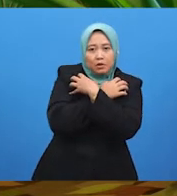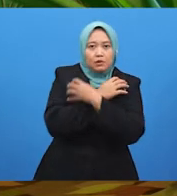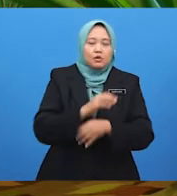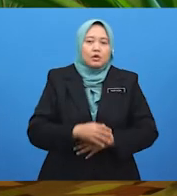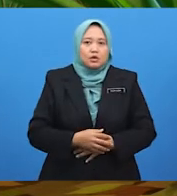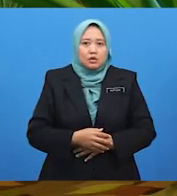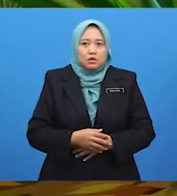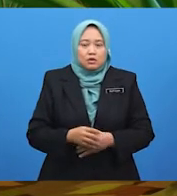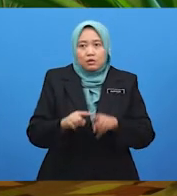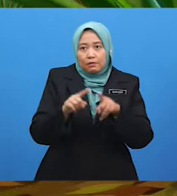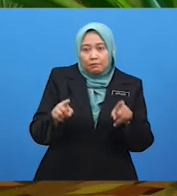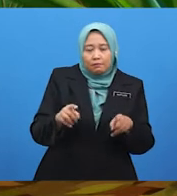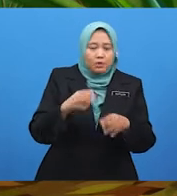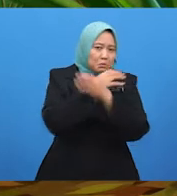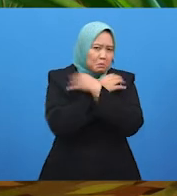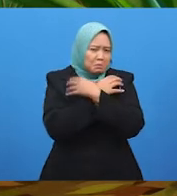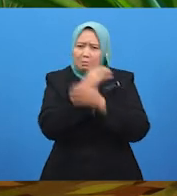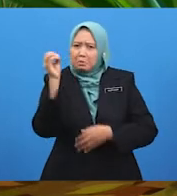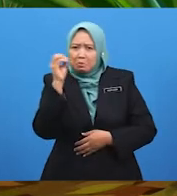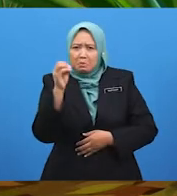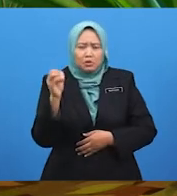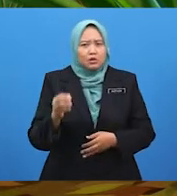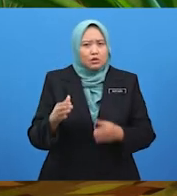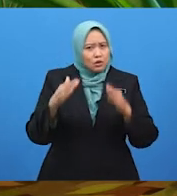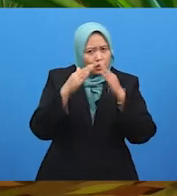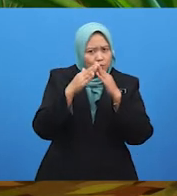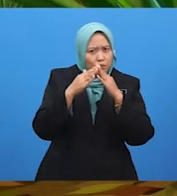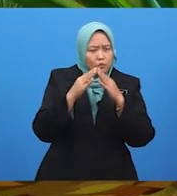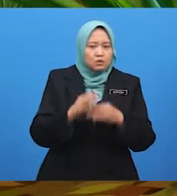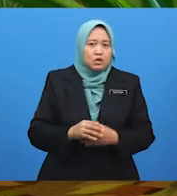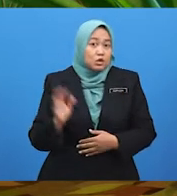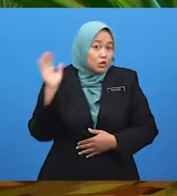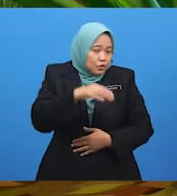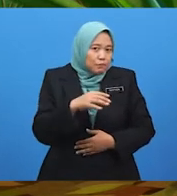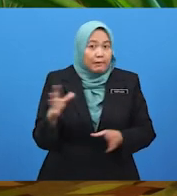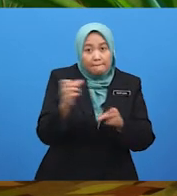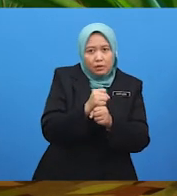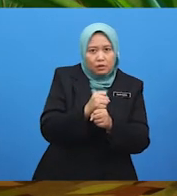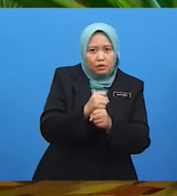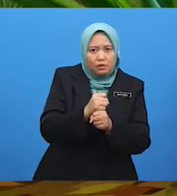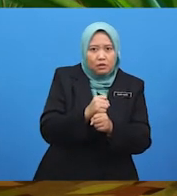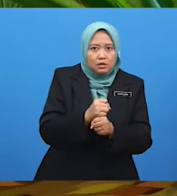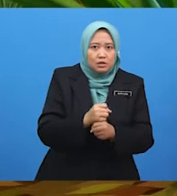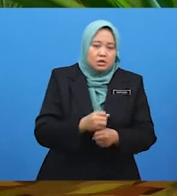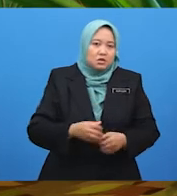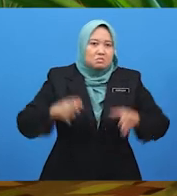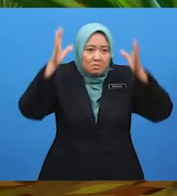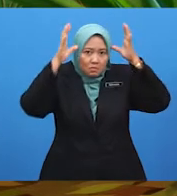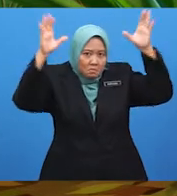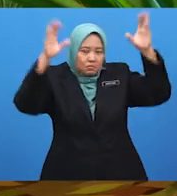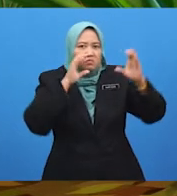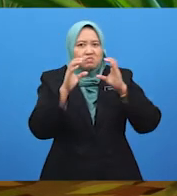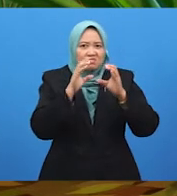pun tiada di rumah. Eh, tak baik itu. Kita tidak boleh mengambil tanpa meminta